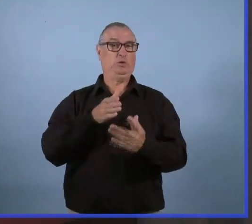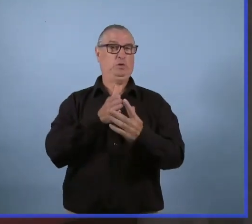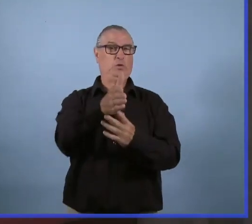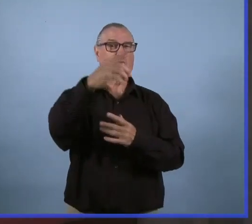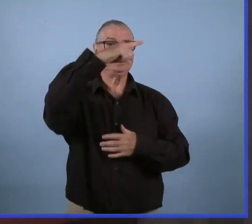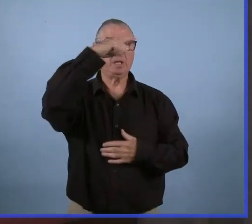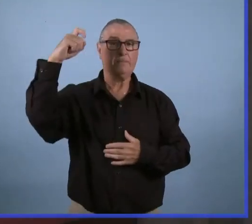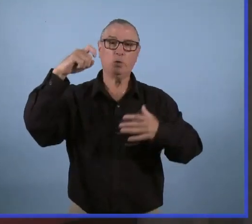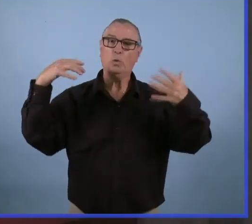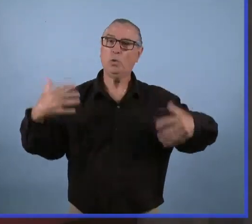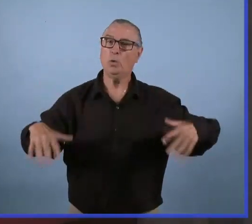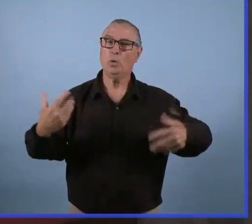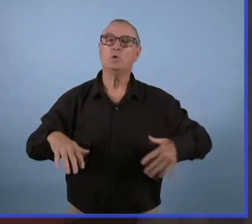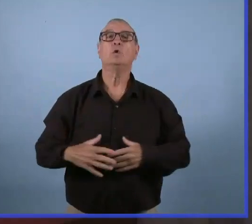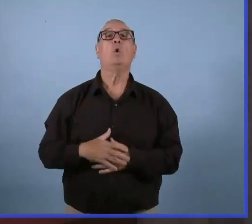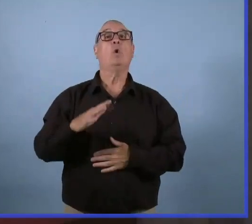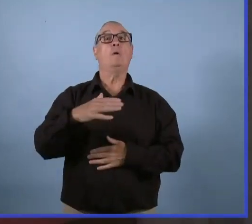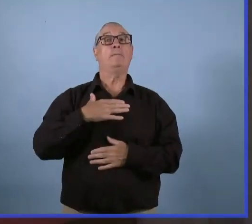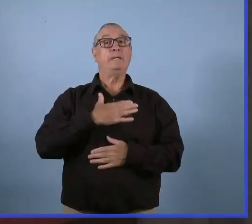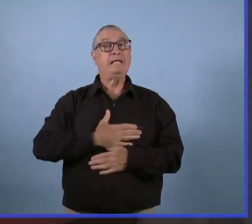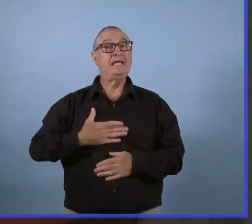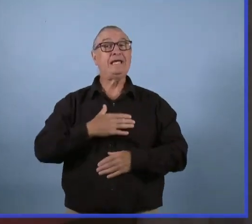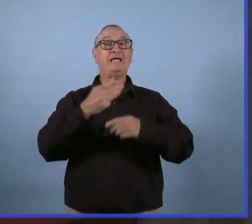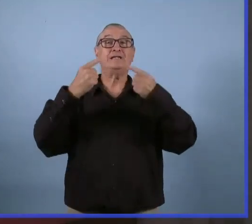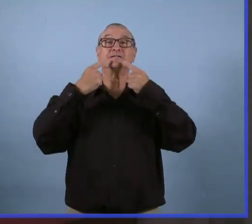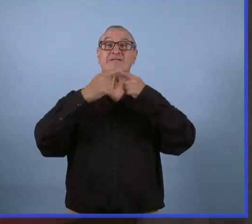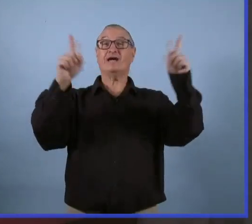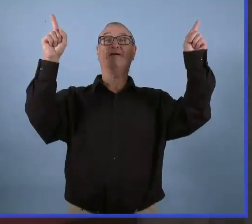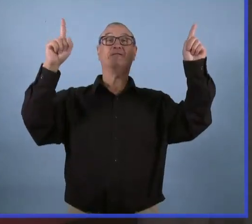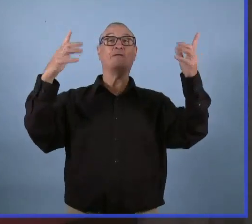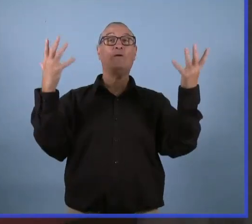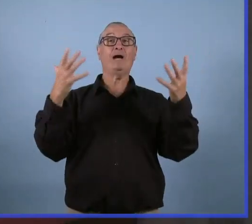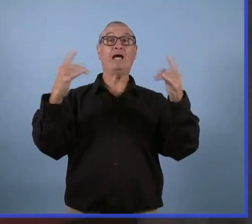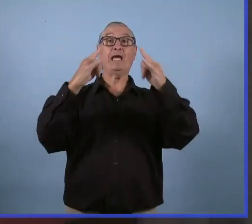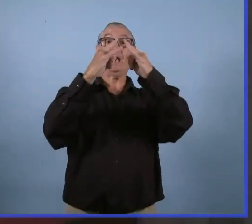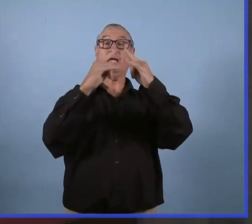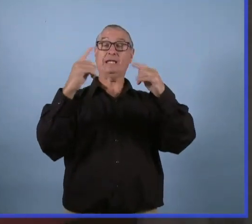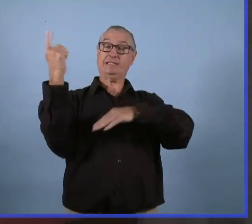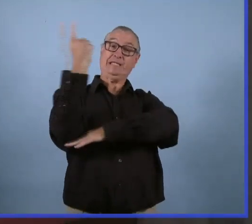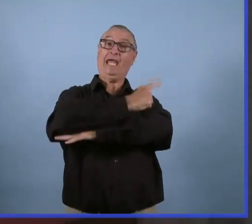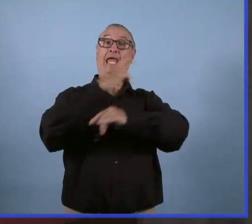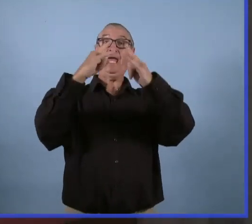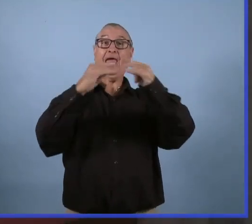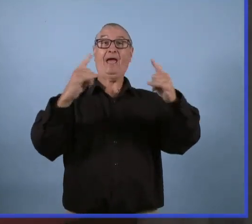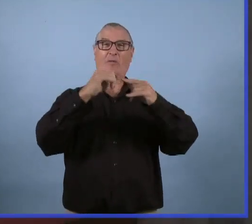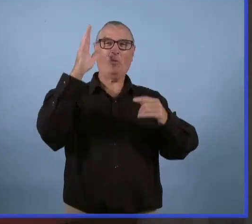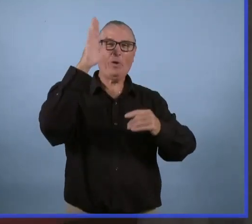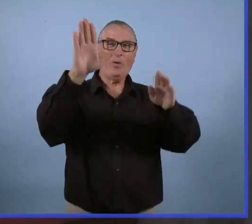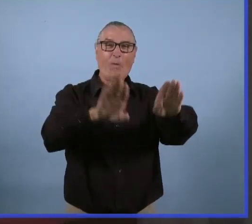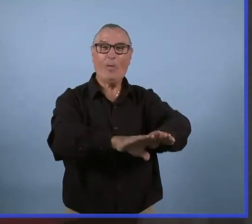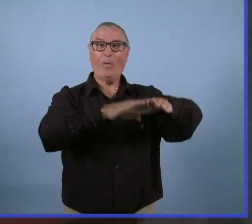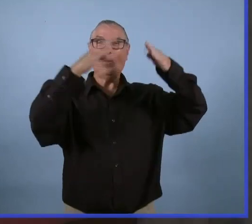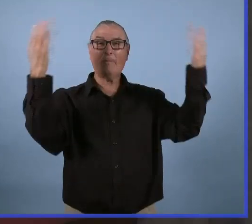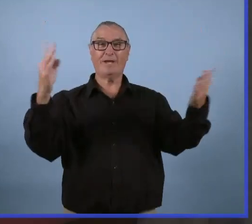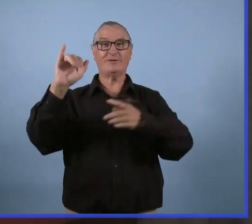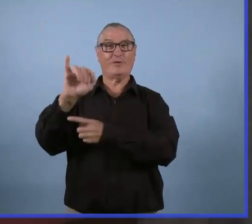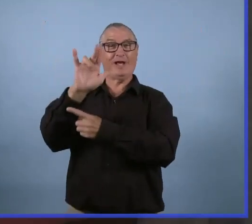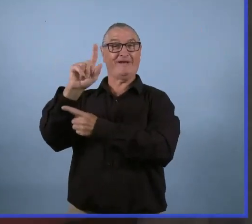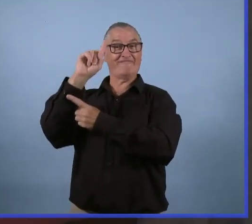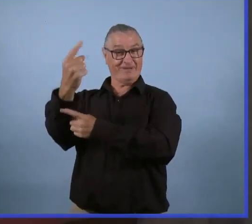C'est la raison pour laquelle je suis heureuse d'annoncer que ces camps de jour pourront commencer à opérer à partir du 1er juillet.